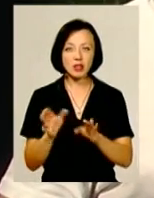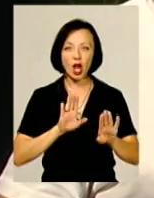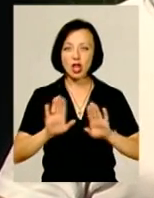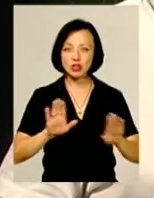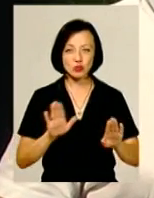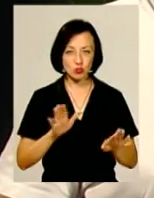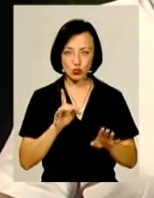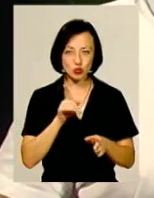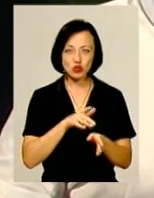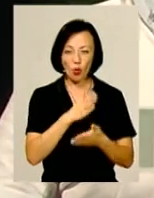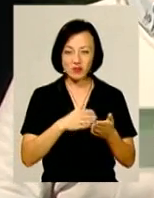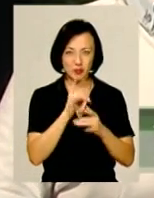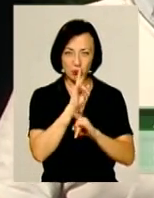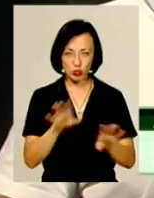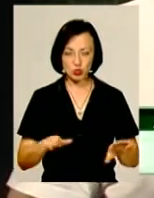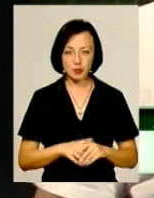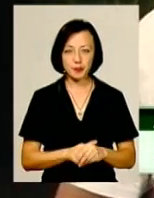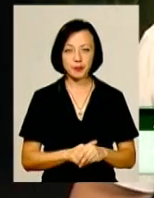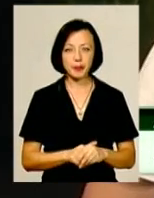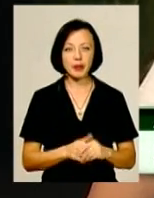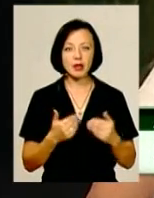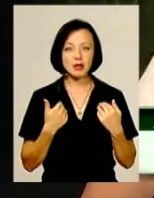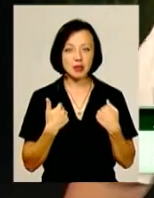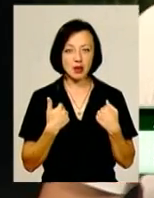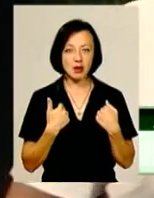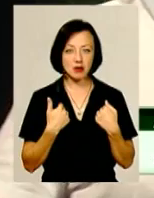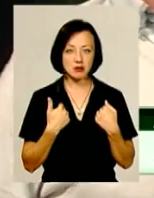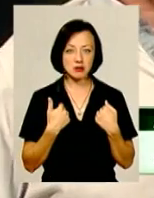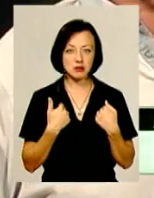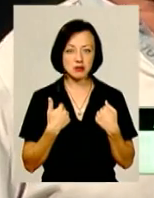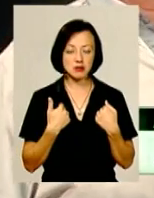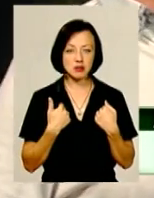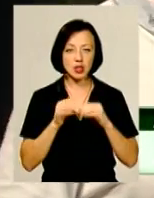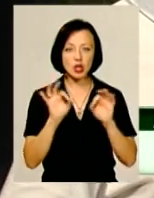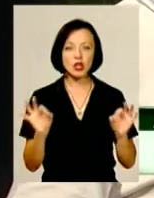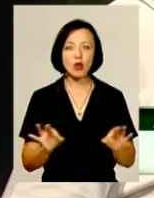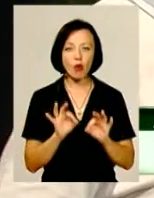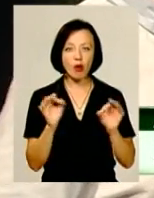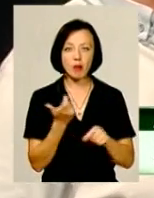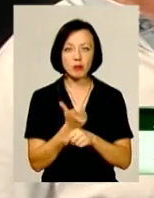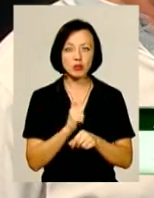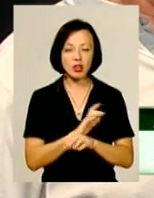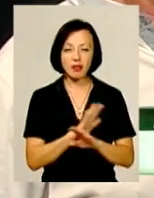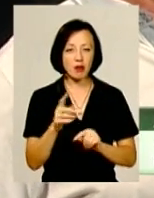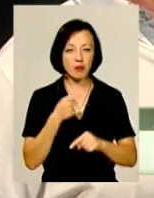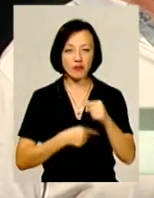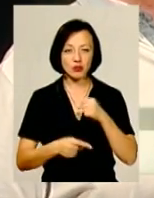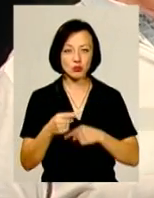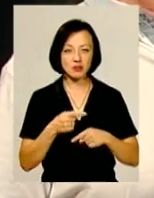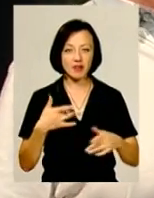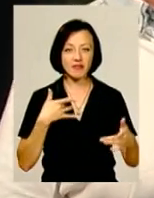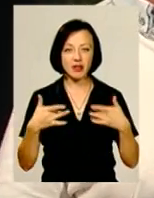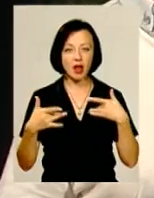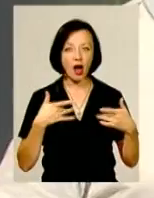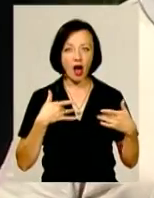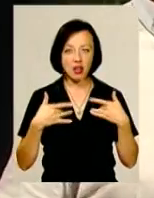збирається. Безумовно, я ніколи більше не повернуся в театр